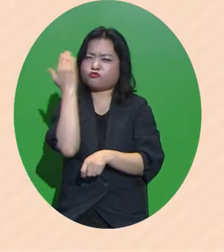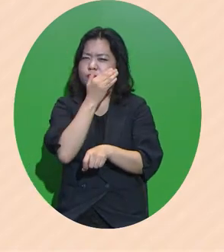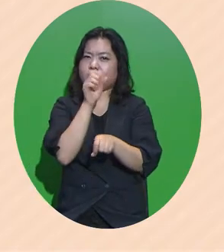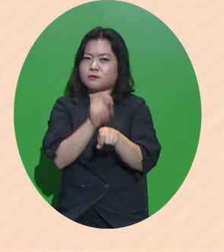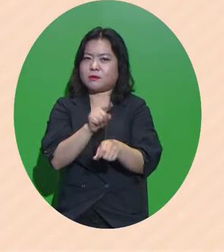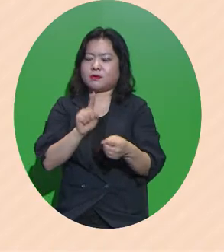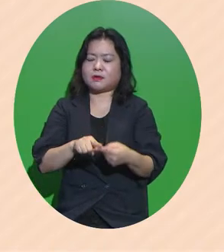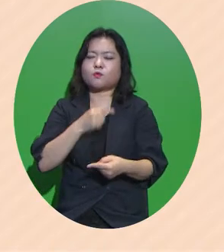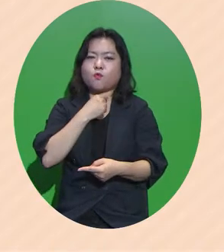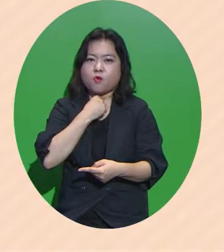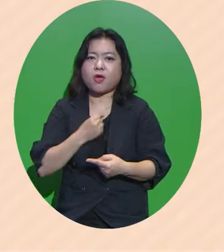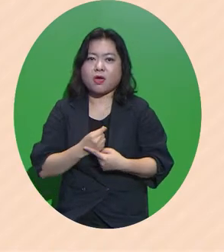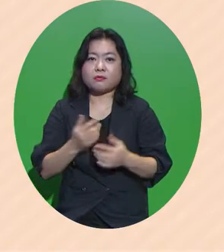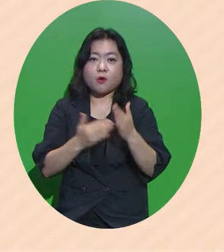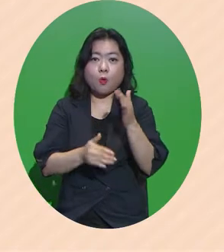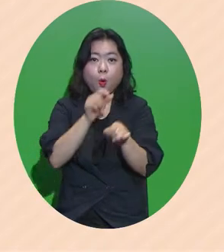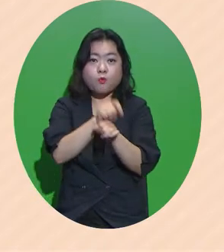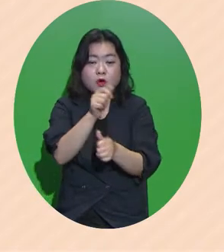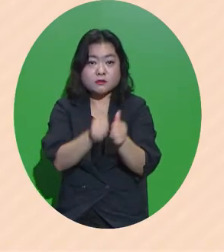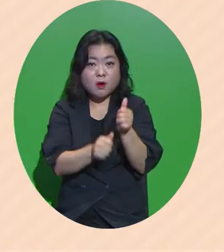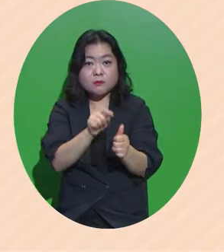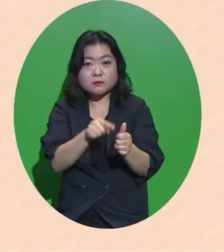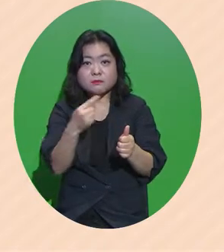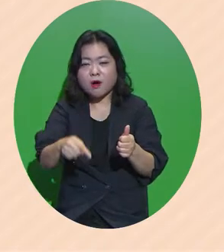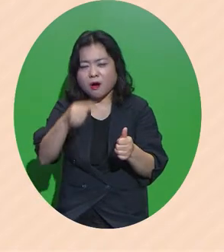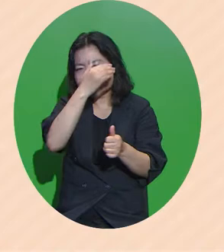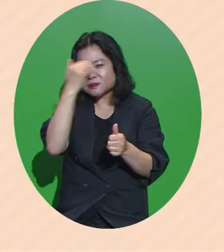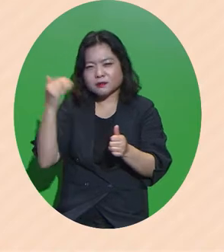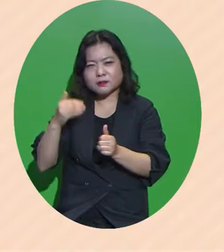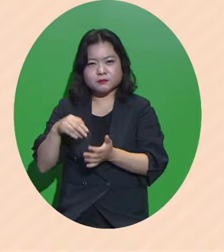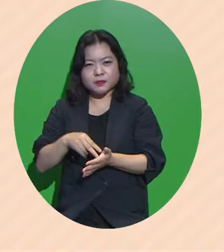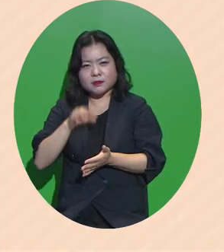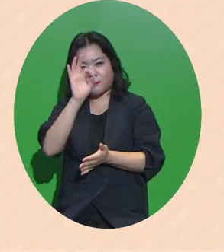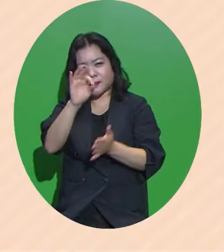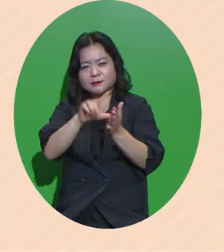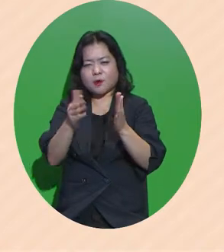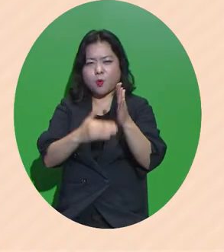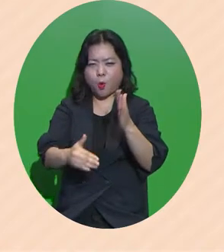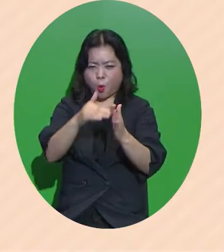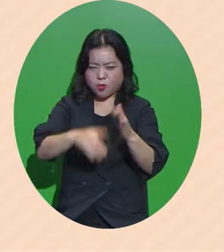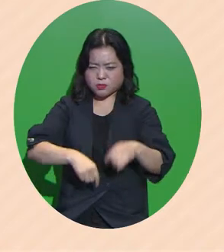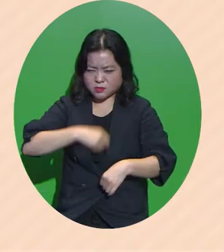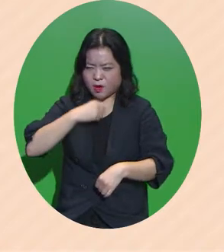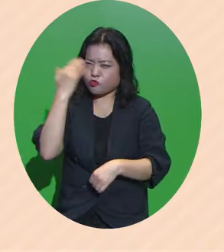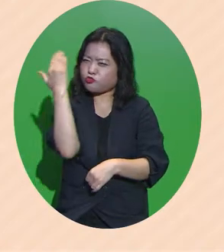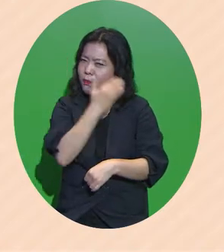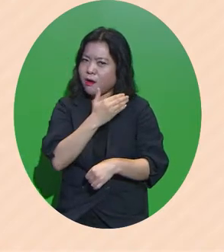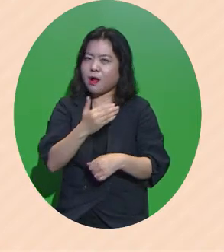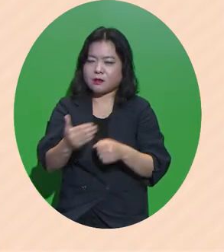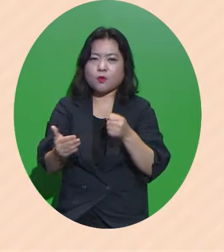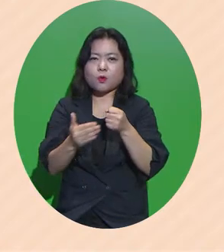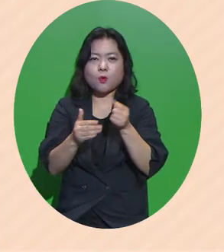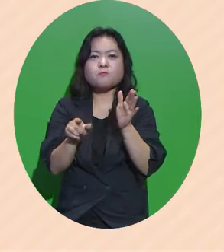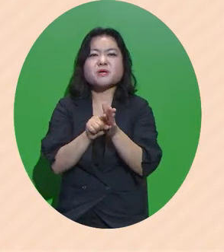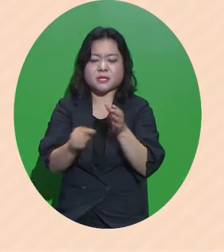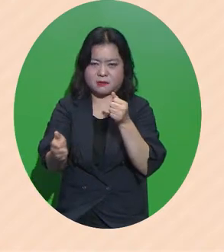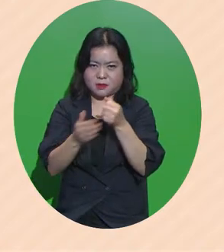그런데 공무원 시험은 적어도 청년들이 보기에 공정하고 투명하다고 믿기 때문입니다